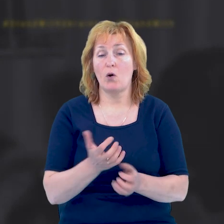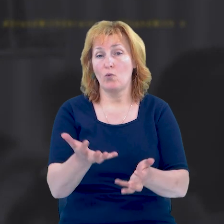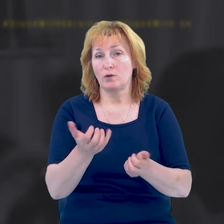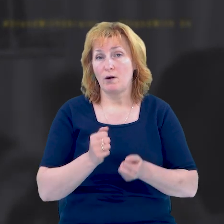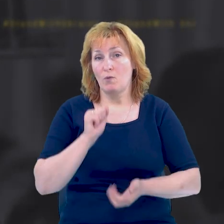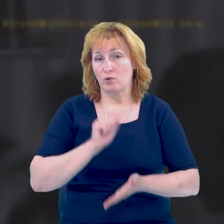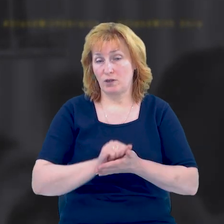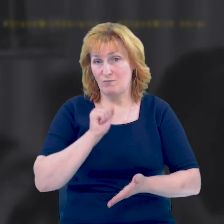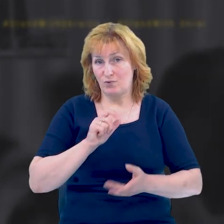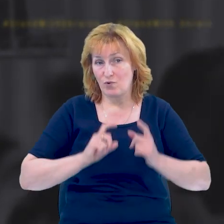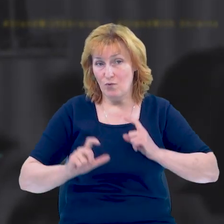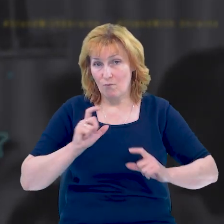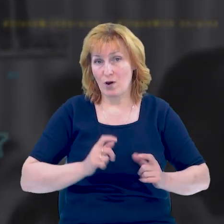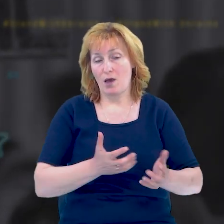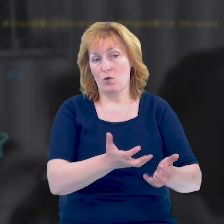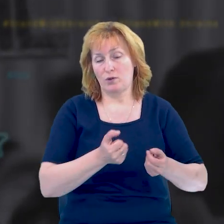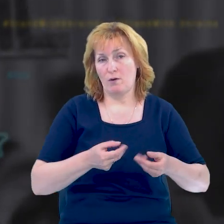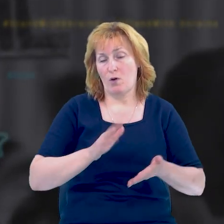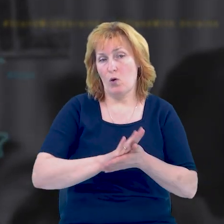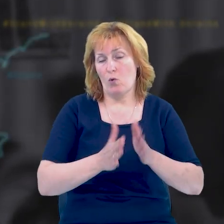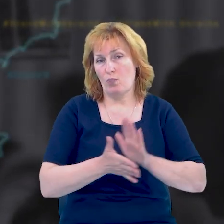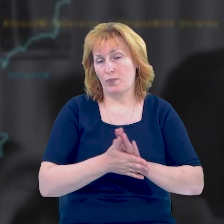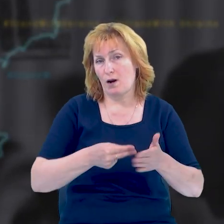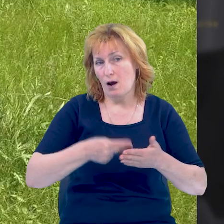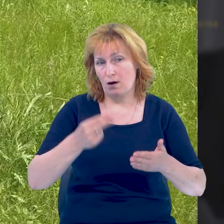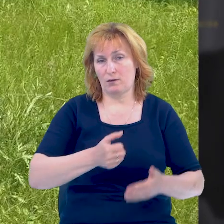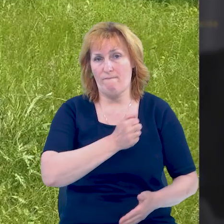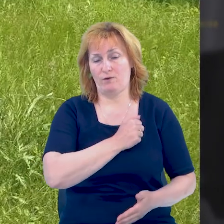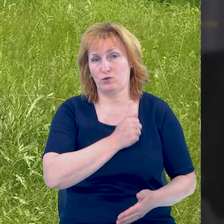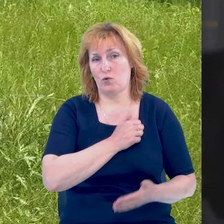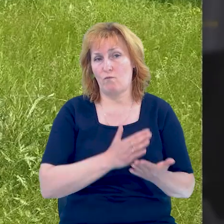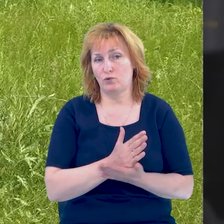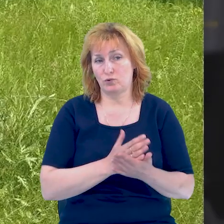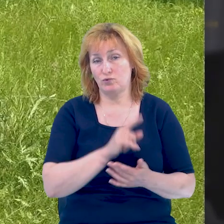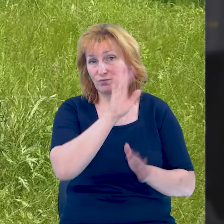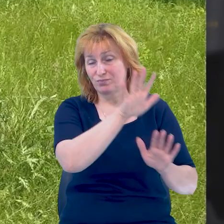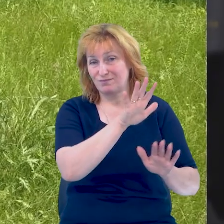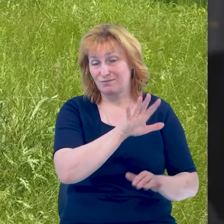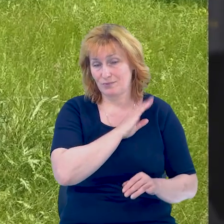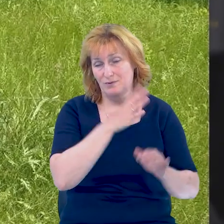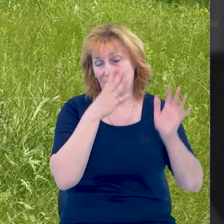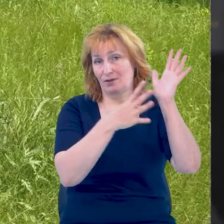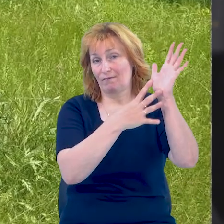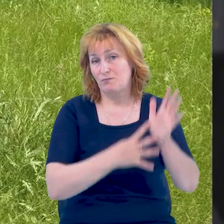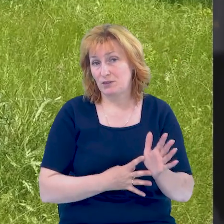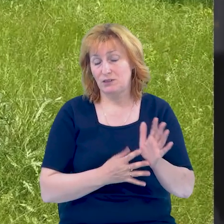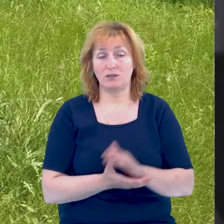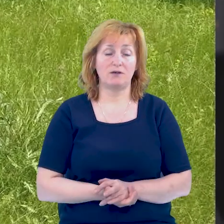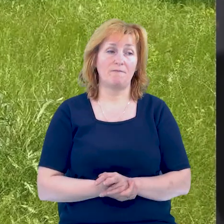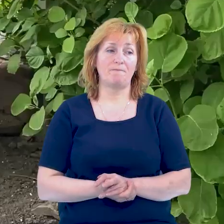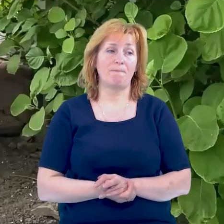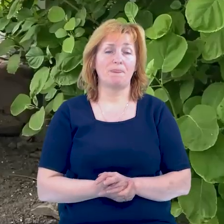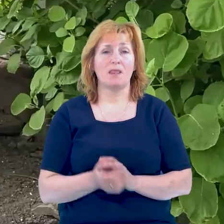диплом і підписала контракт на проходження військової служби. В зоні бойових дій була 9 місяців. Я вважаю, що це